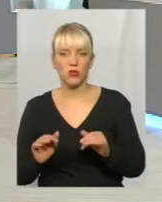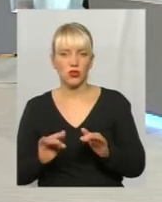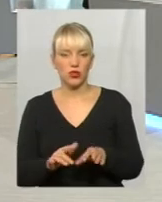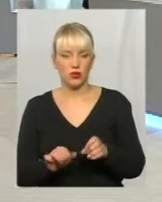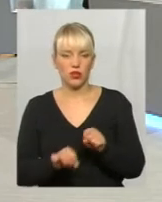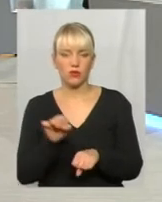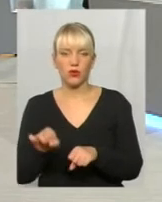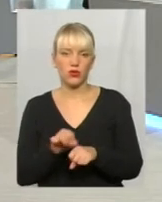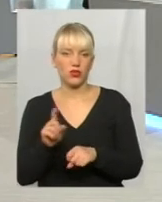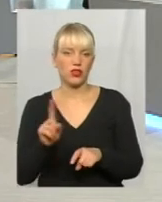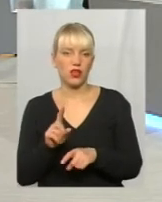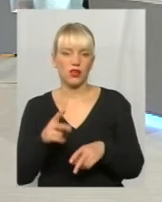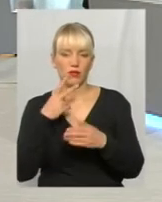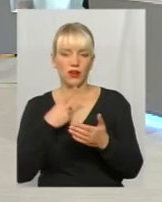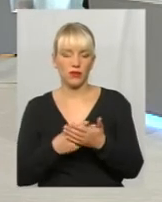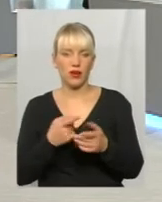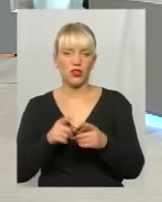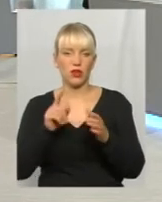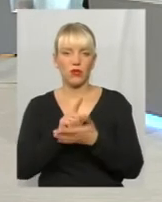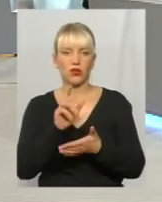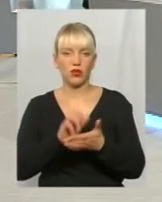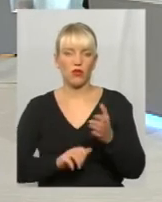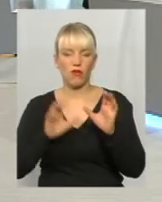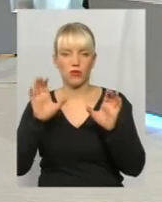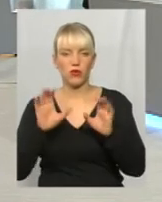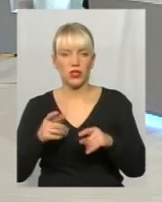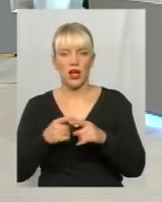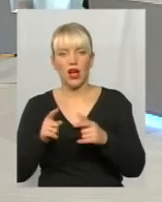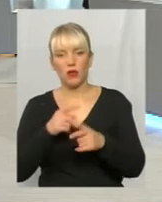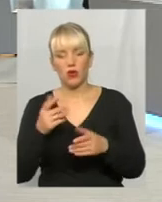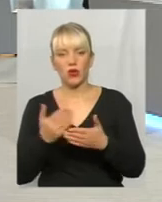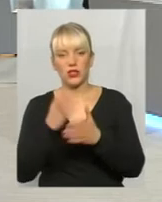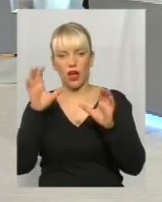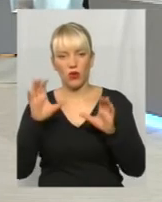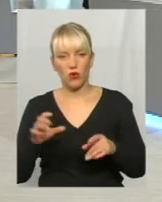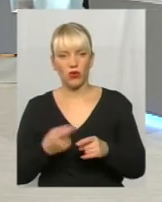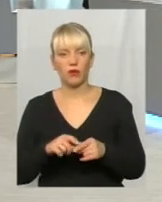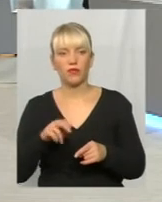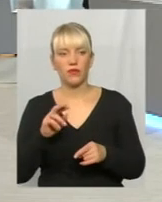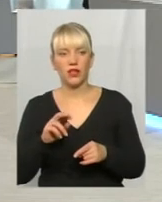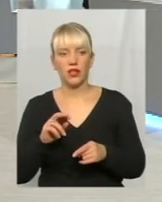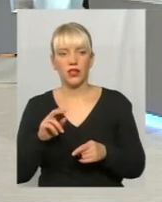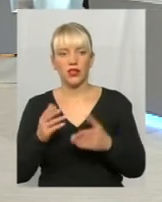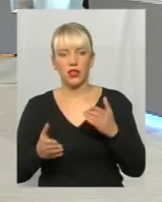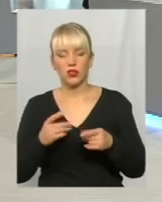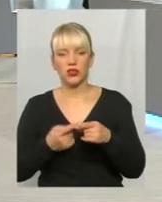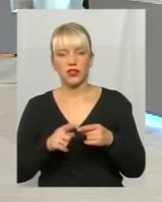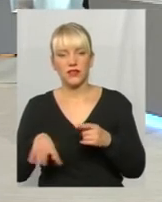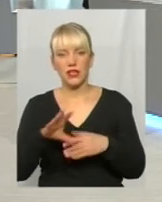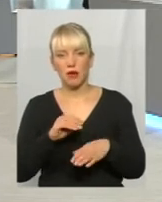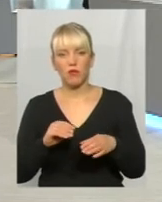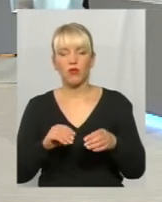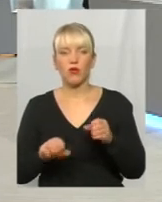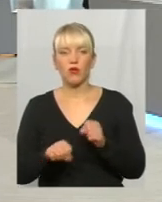передбачені, і податковим кодексом процедура передбачена, і законом про нагляд контроль процедура передбачена. Якщо вони це порушили,